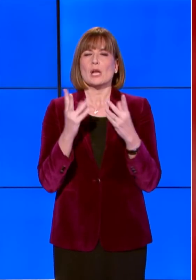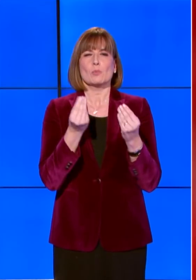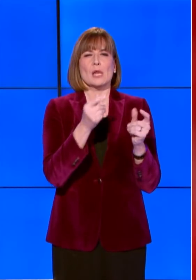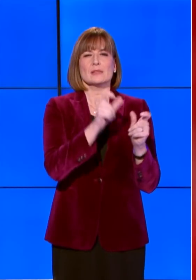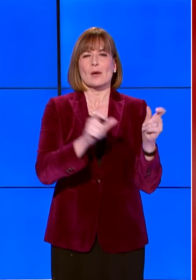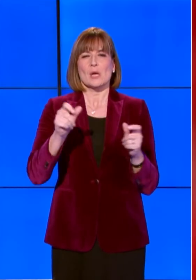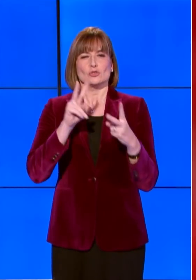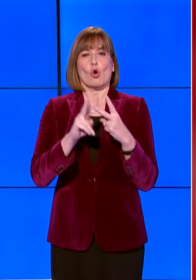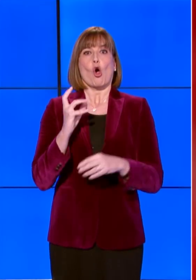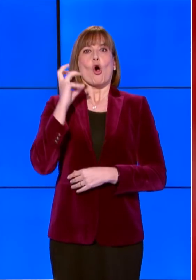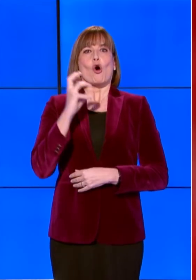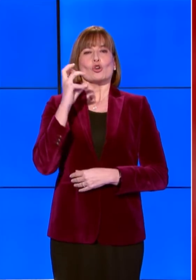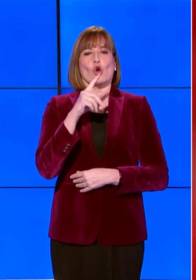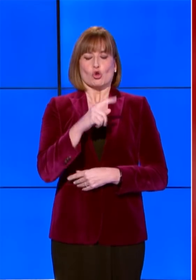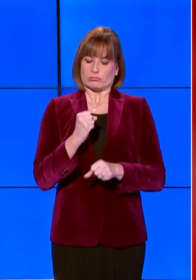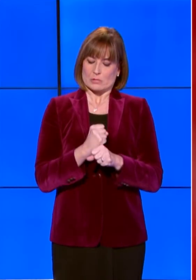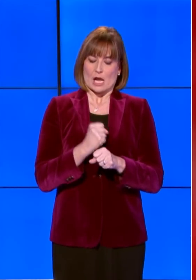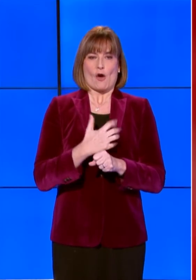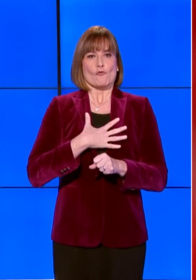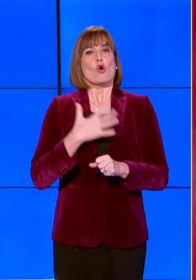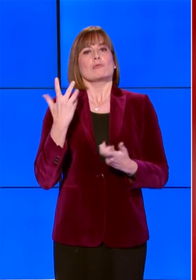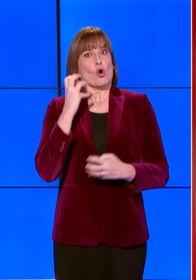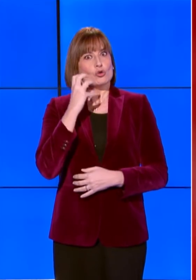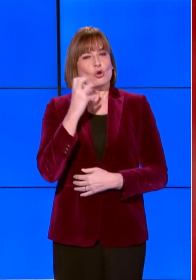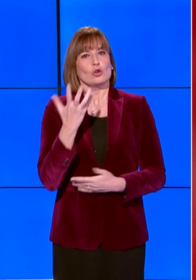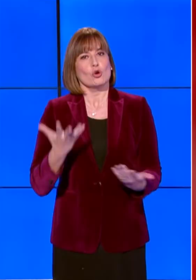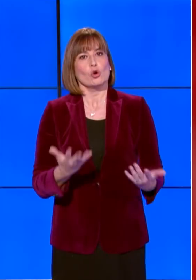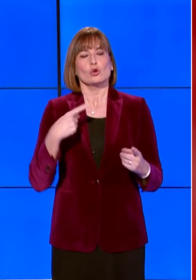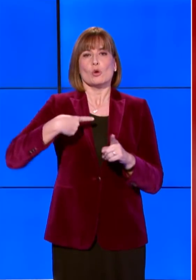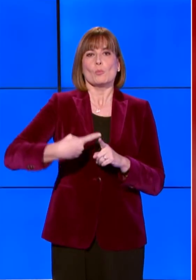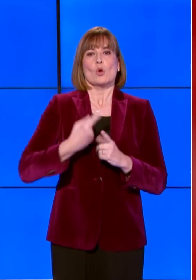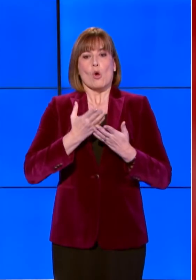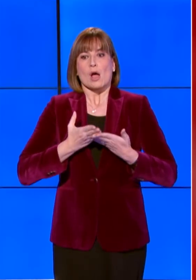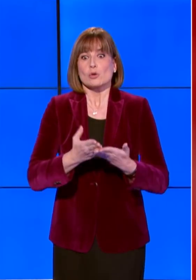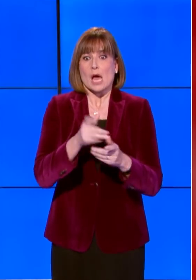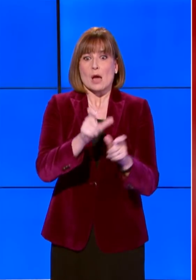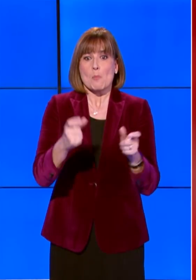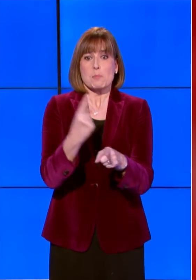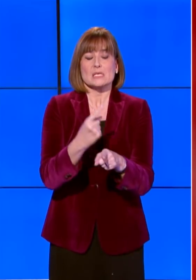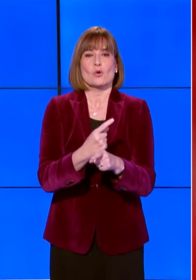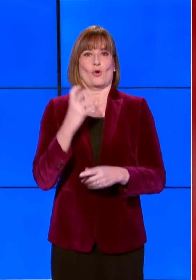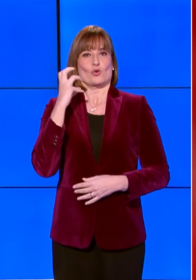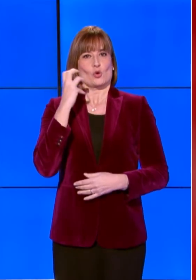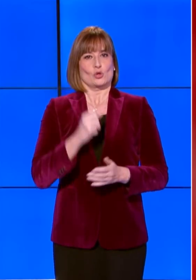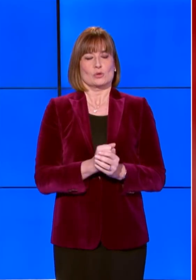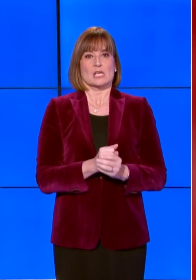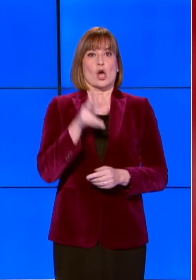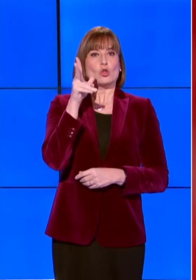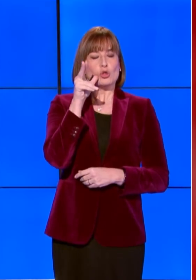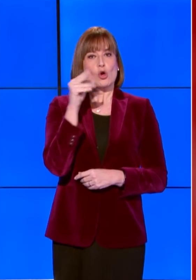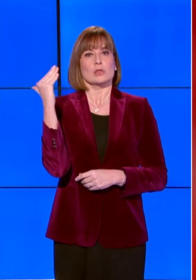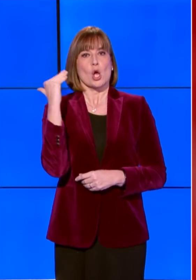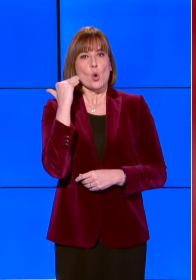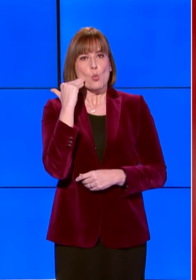orgogliose di compiere il proprio dovere e di aiutare chi ha bisogno. Donne e uomini